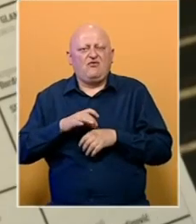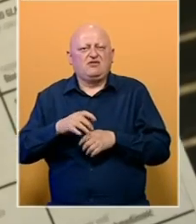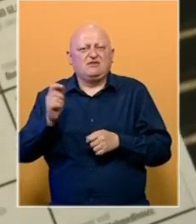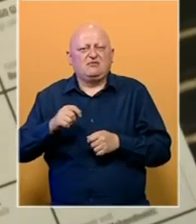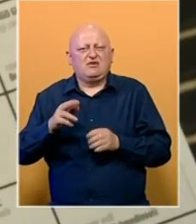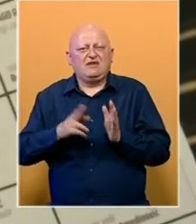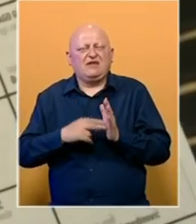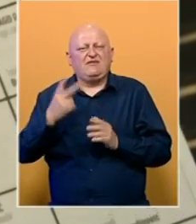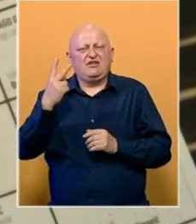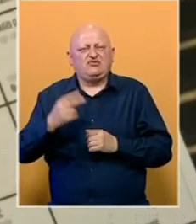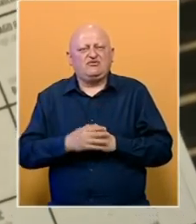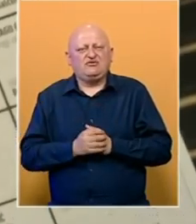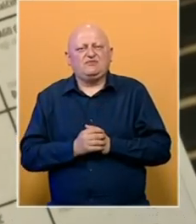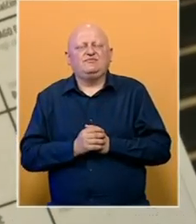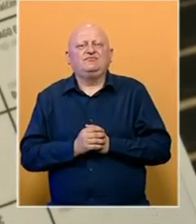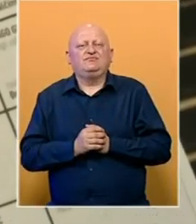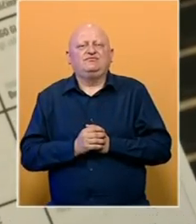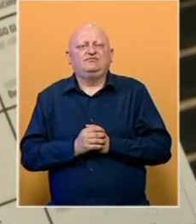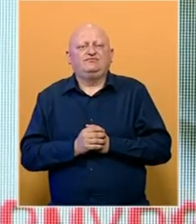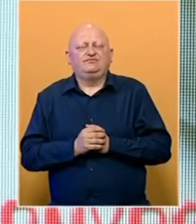radionica bio je Nenad Veličković.